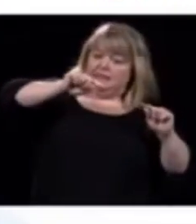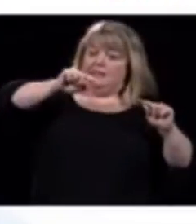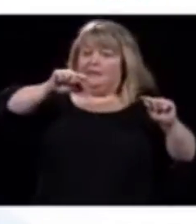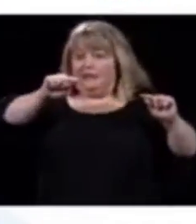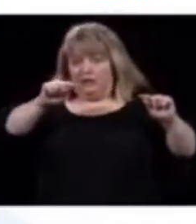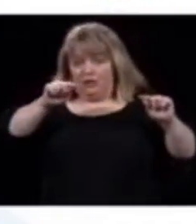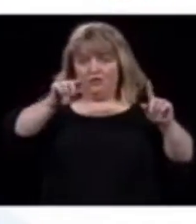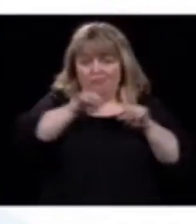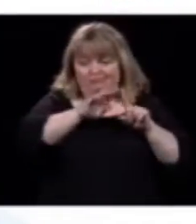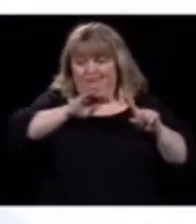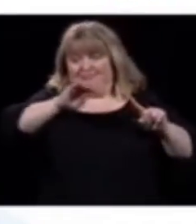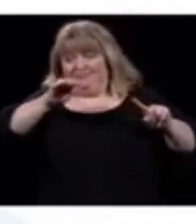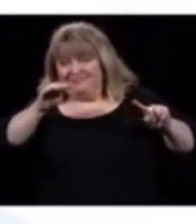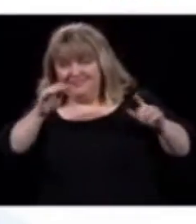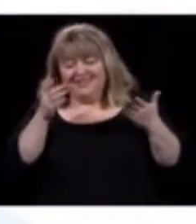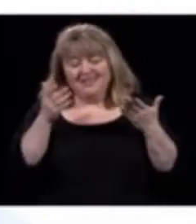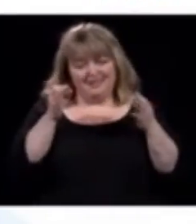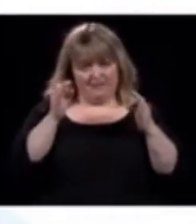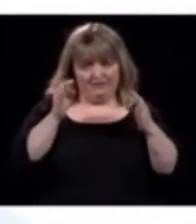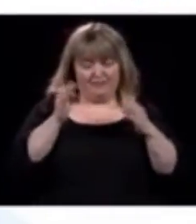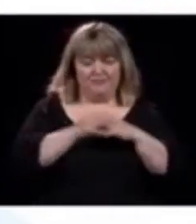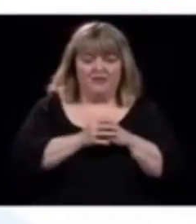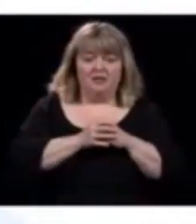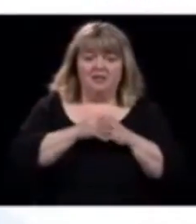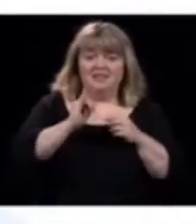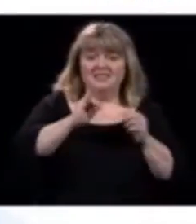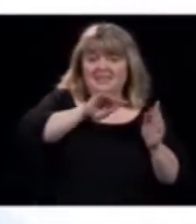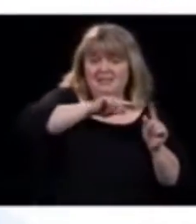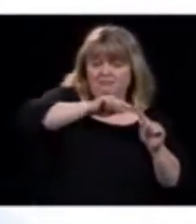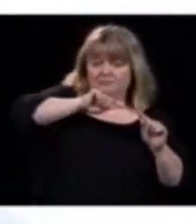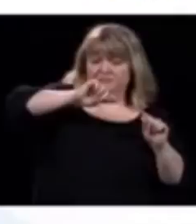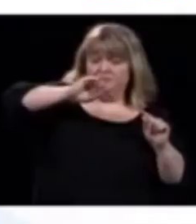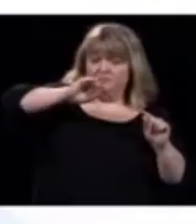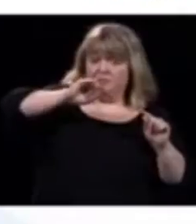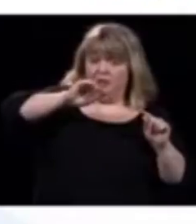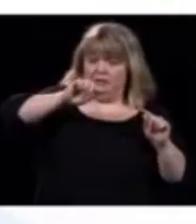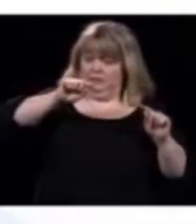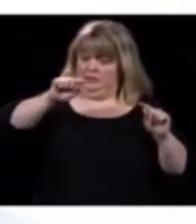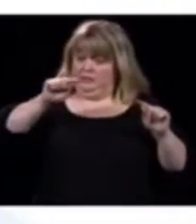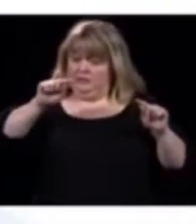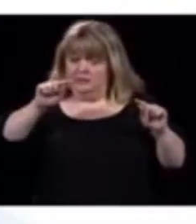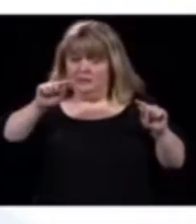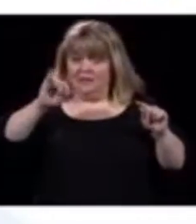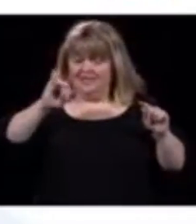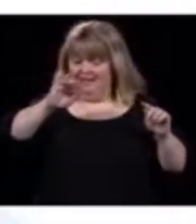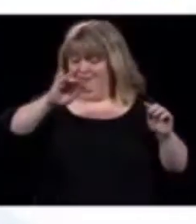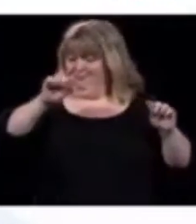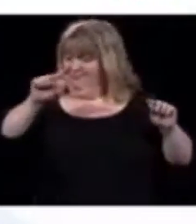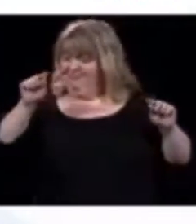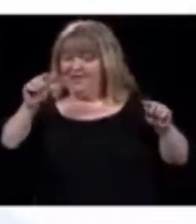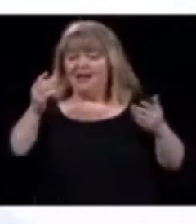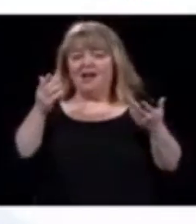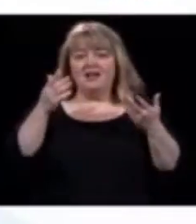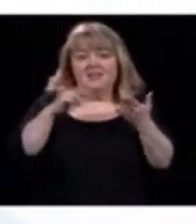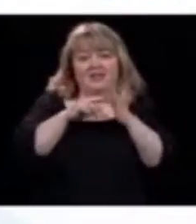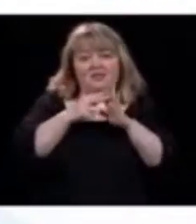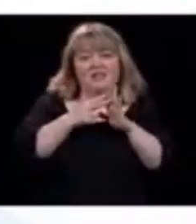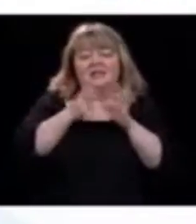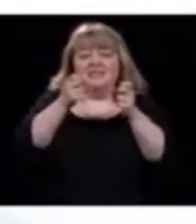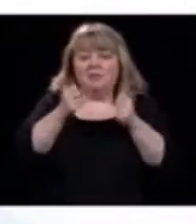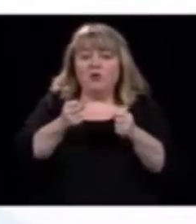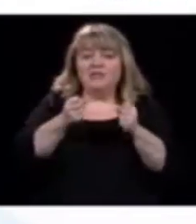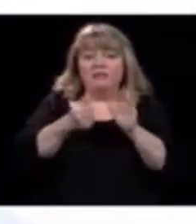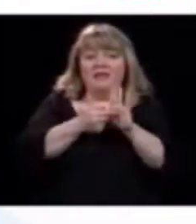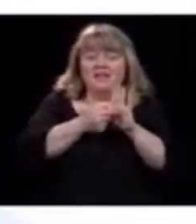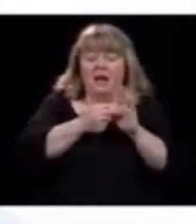on étale comme ça, puis plus on étale de façon importante, il est possible qu'au 40e,